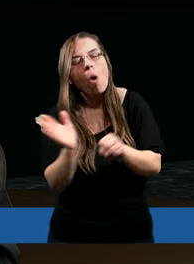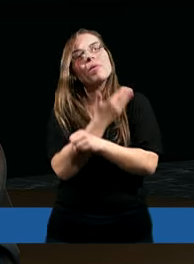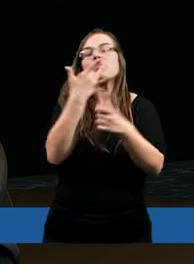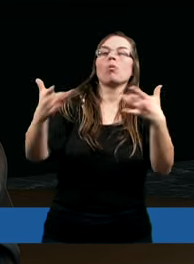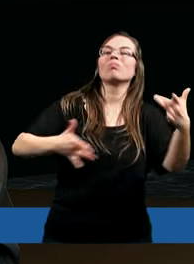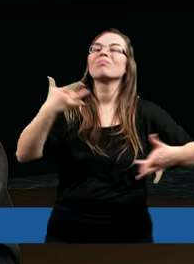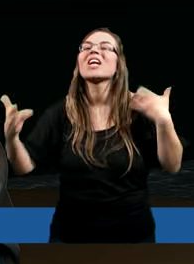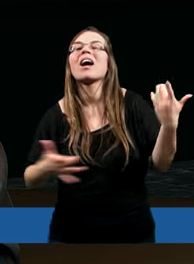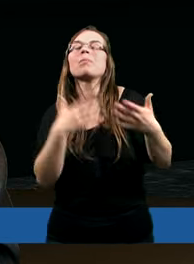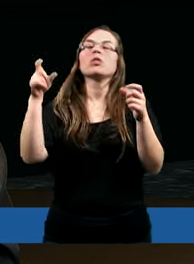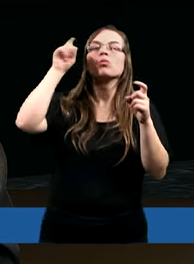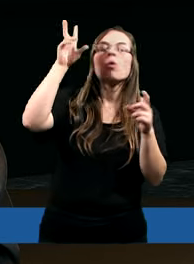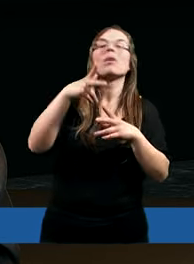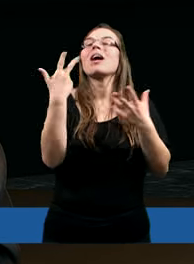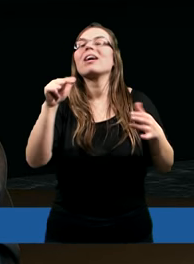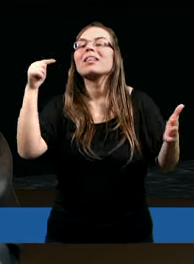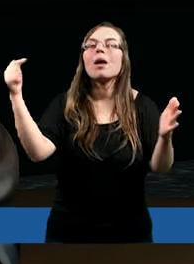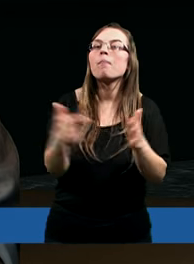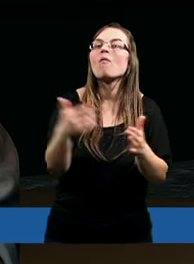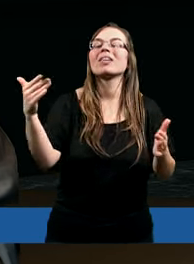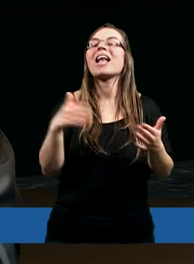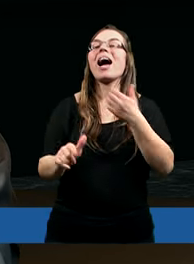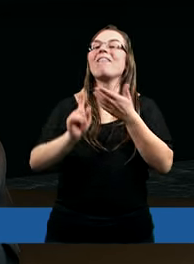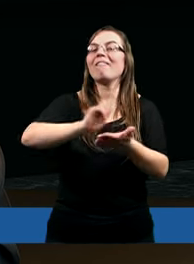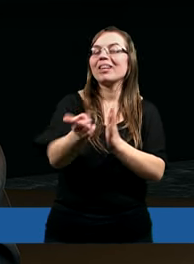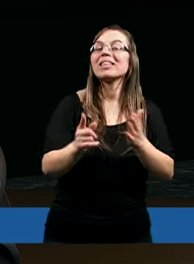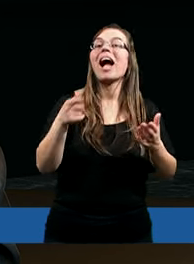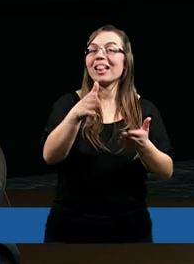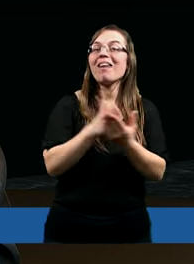warunków, nie powinna wynikać z chęci